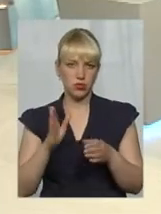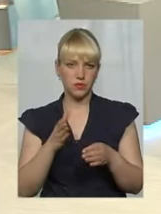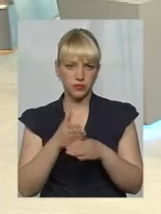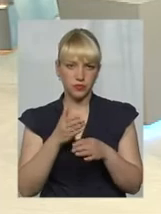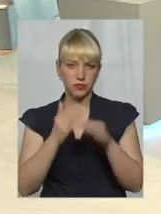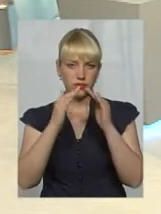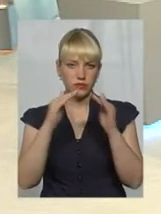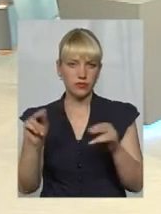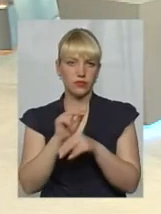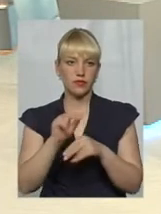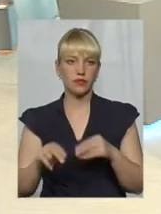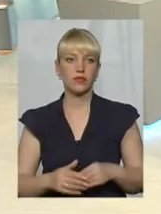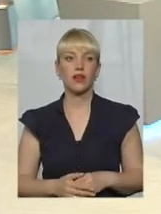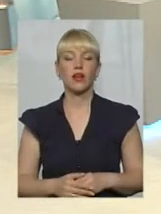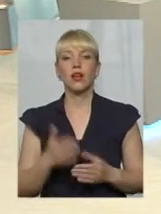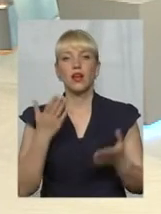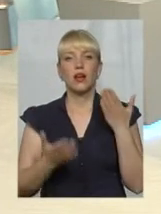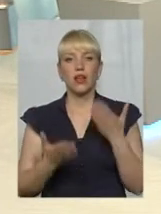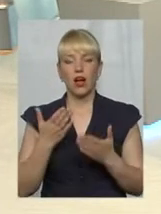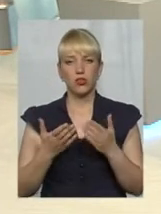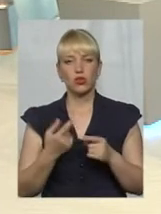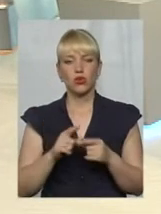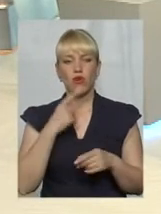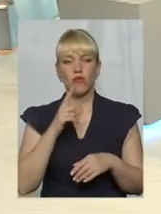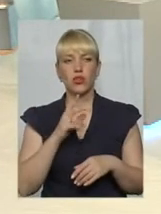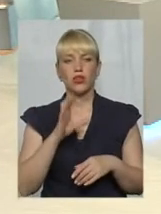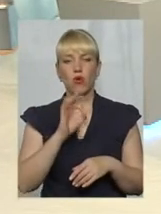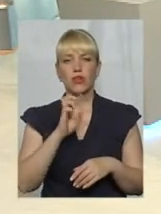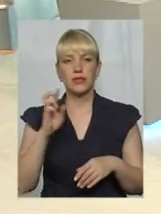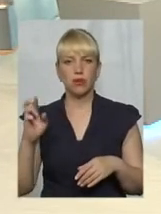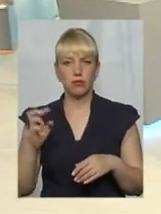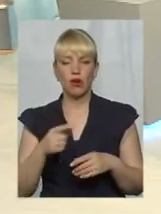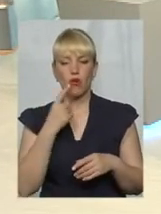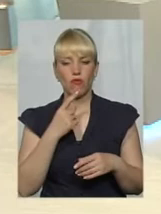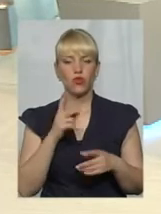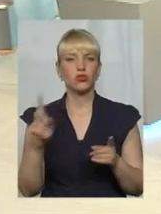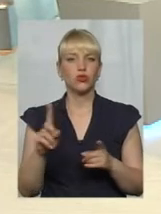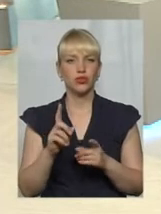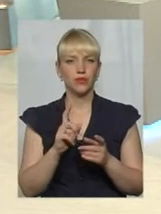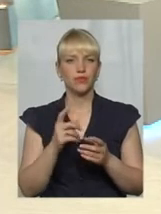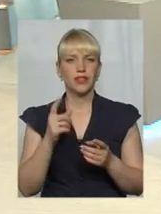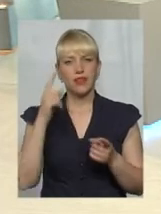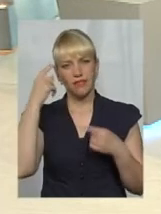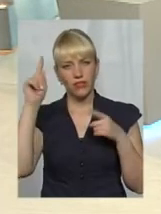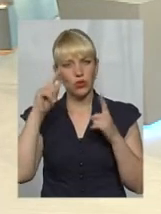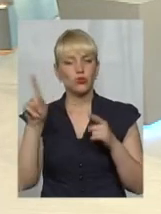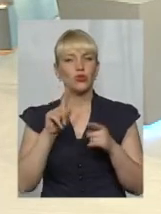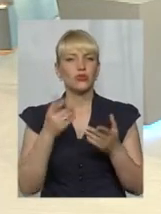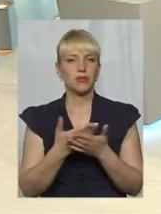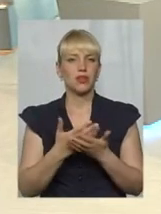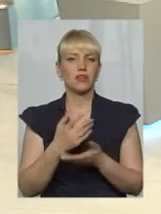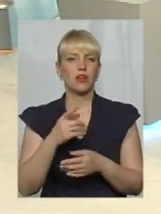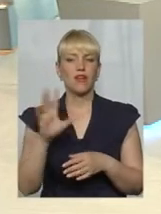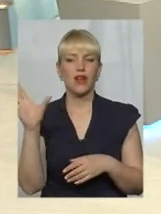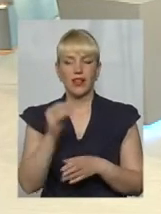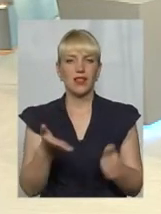Пане Викторовне, на рахунок голі босі, в ОСВБ, якщо строїти ОСВБ, голі босі. Знову таки, говоримо про міфи, я не знаю, можливо,